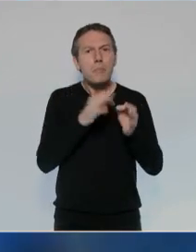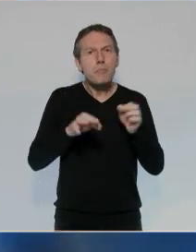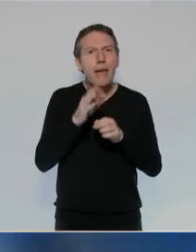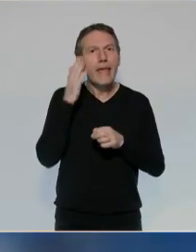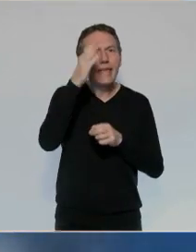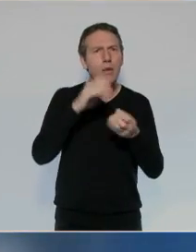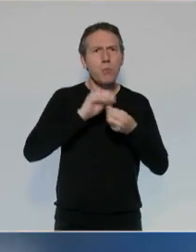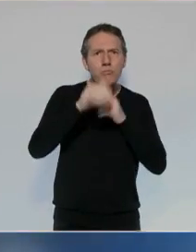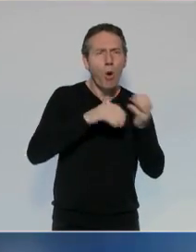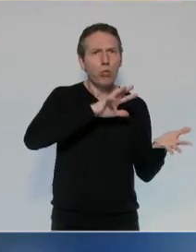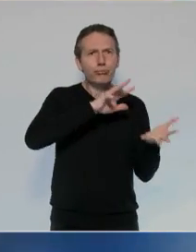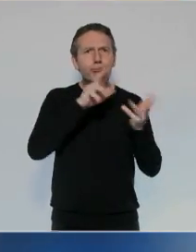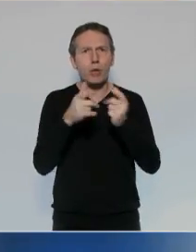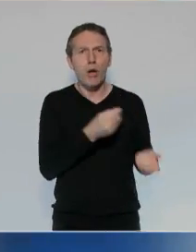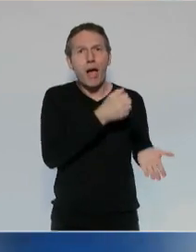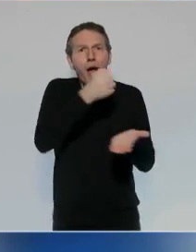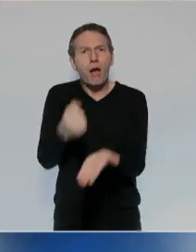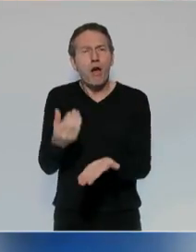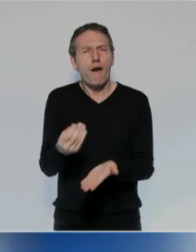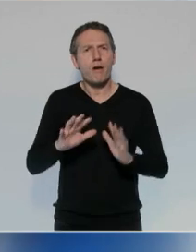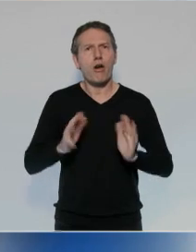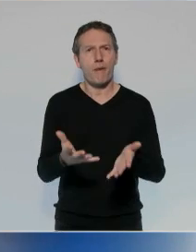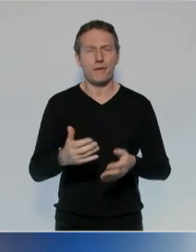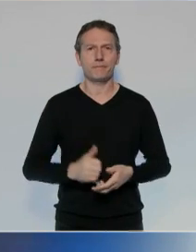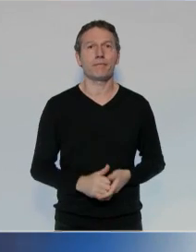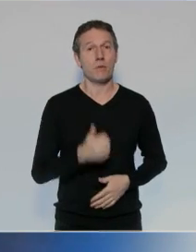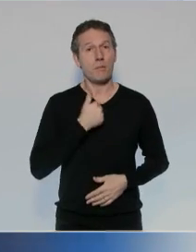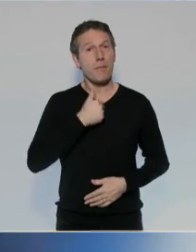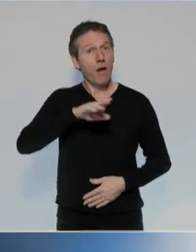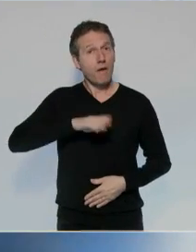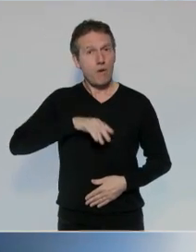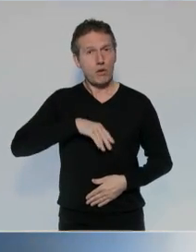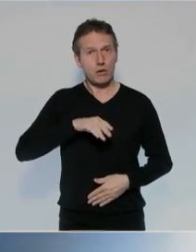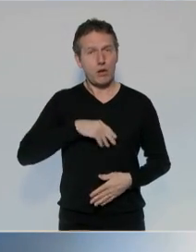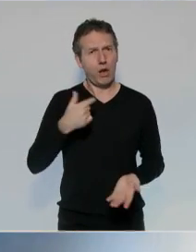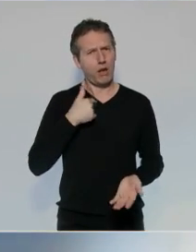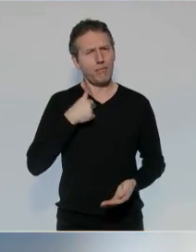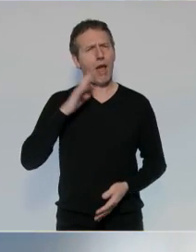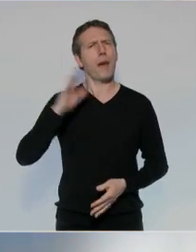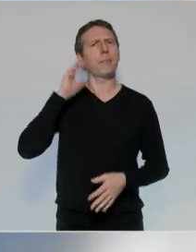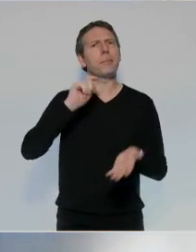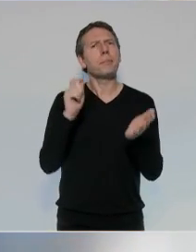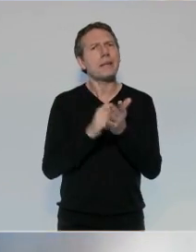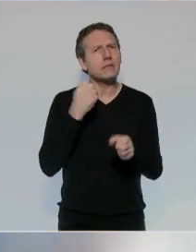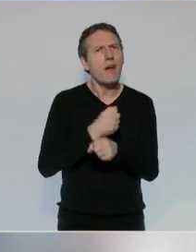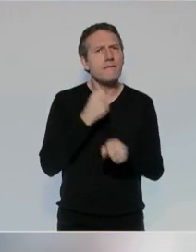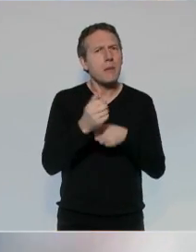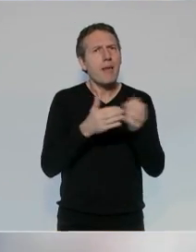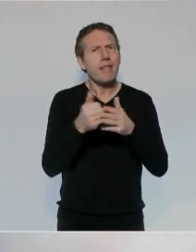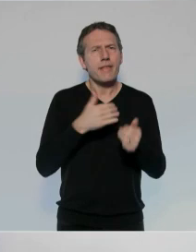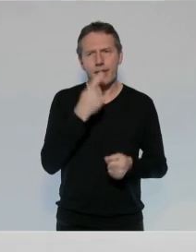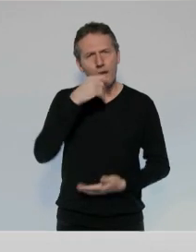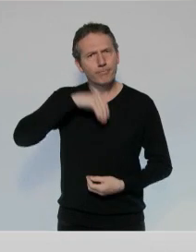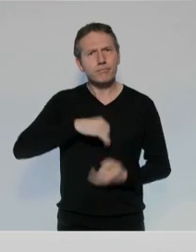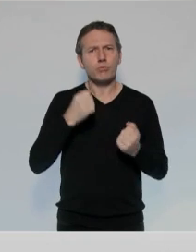je m'inquiète chaque jour de l'état du pays et du monde que nous laisserons en héritage à nos enfants. Je suis une avocate. Et j'ai gardé de mes années de